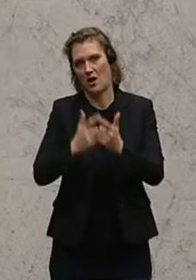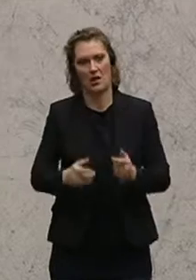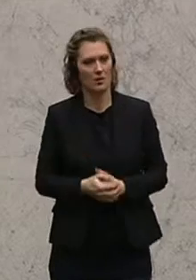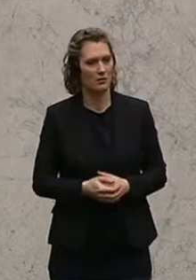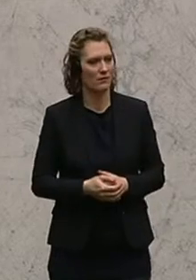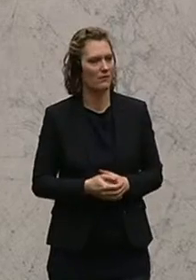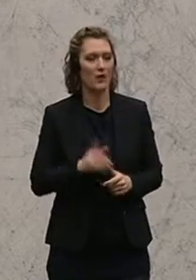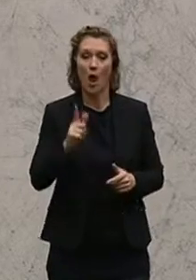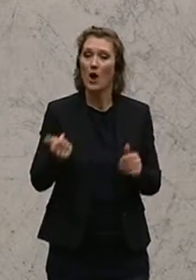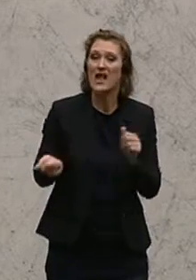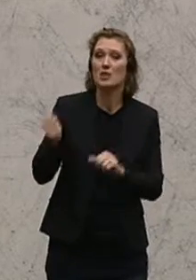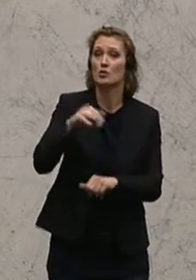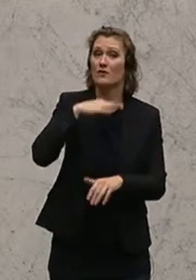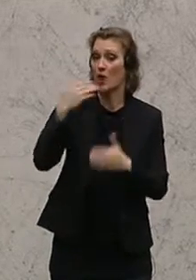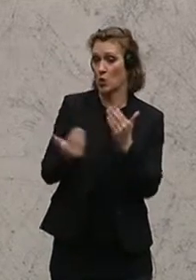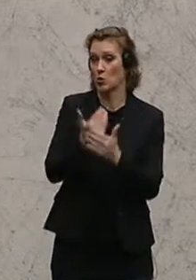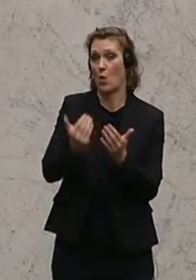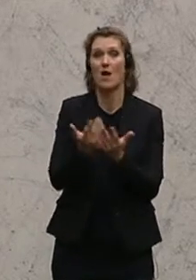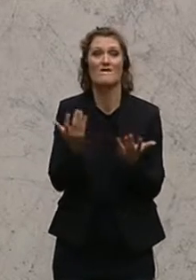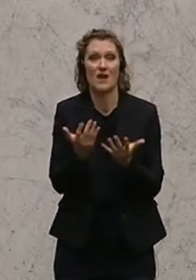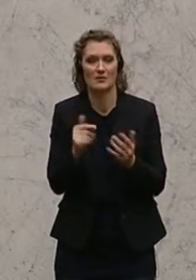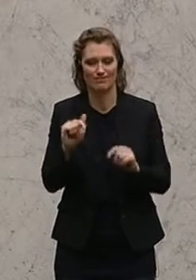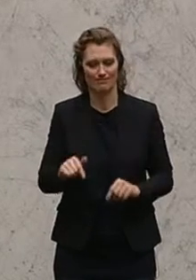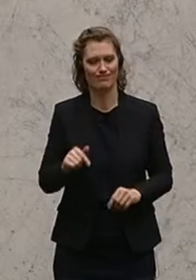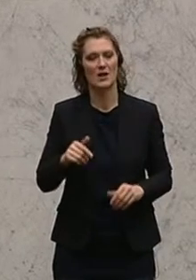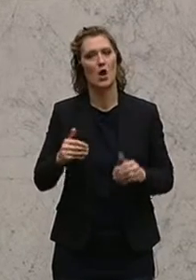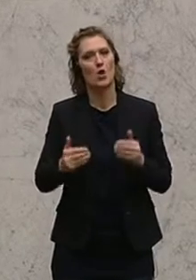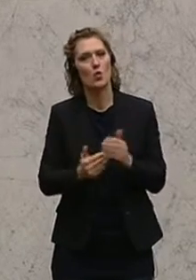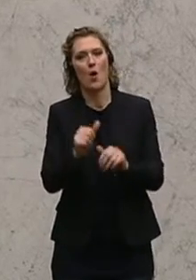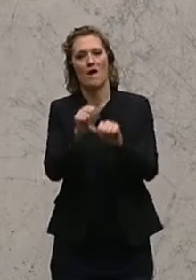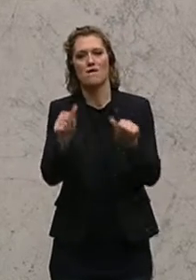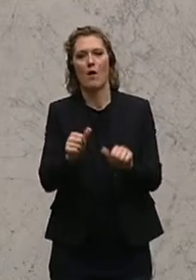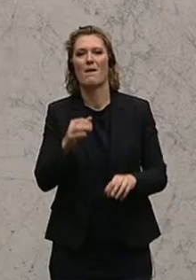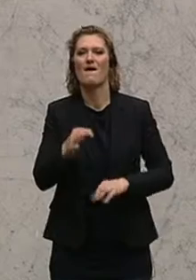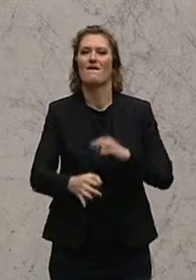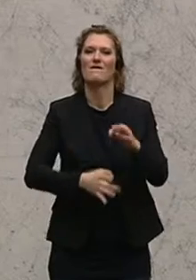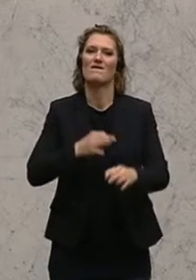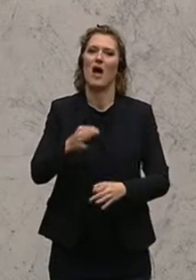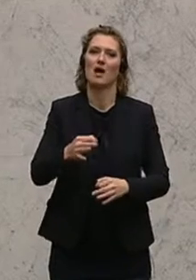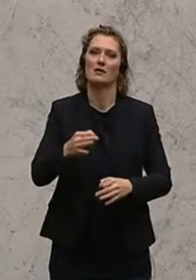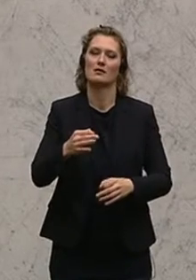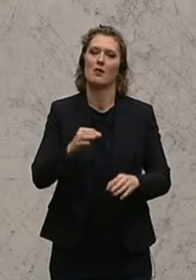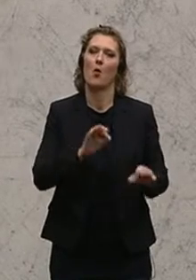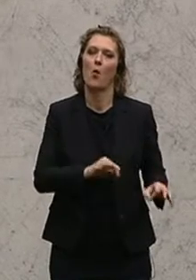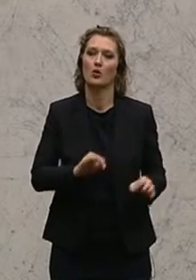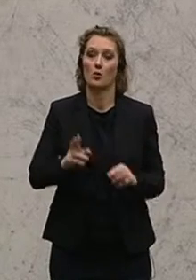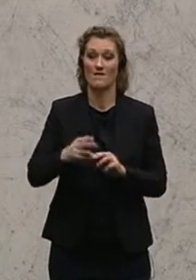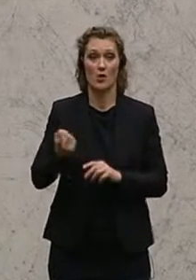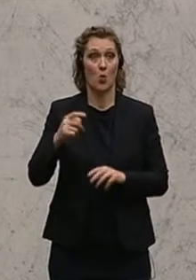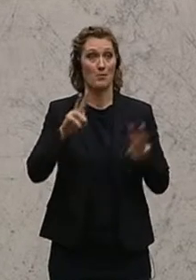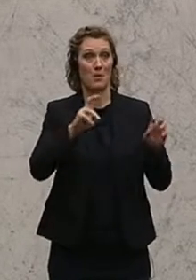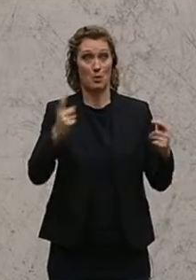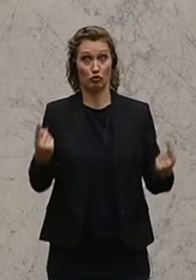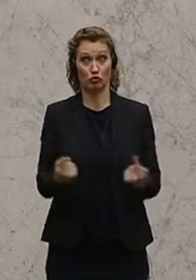wesentliche andere Neuerungen jetzt auch in dieser, in der Verfahrensordnung, in der neuen, wir wissen, und das ist was ganz, was wesentlich ist, dass immer dann, wenn es zu Streitigkeiten